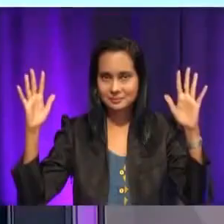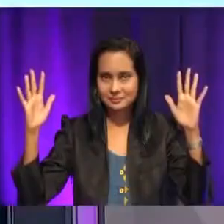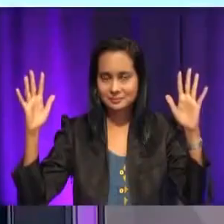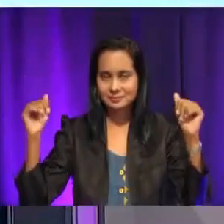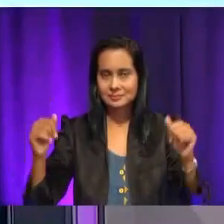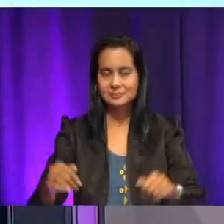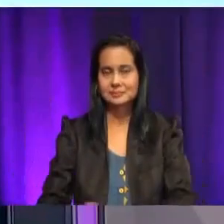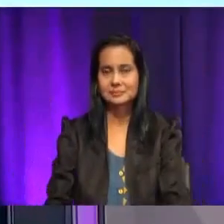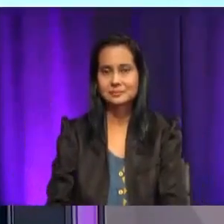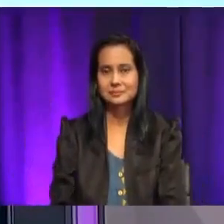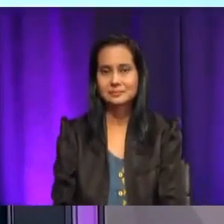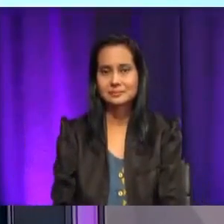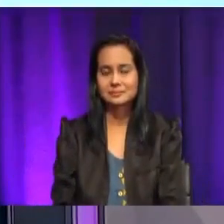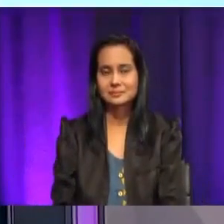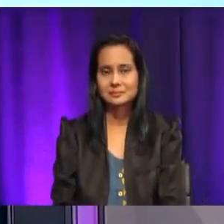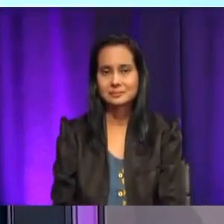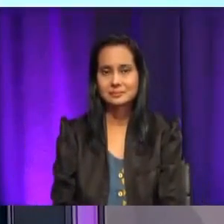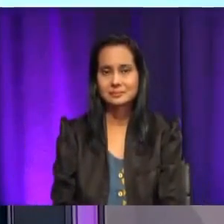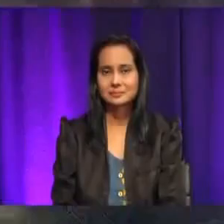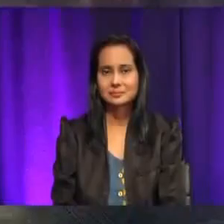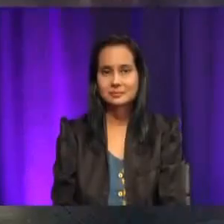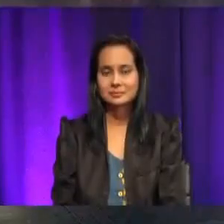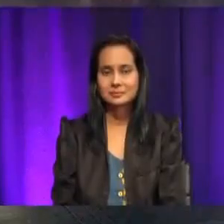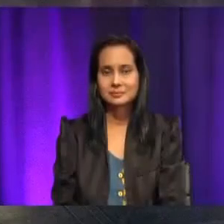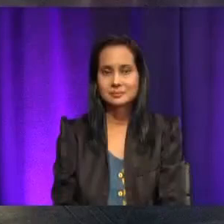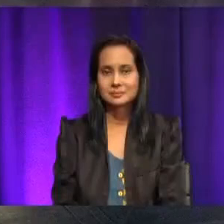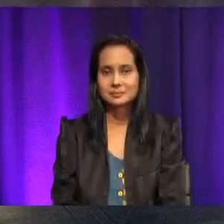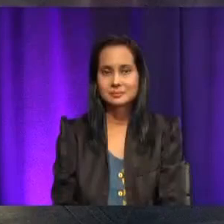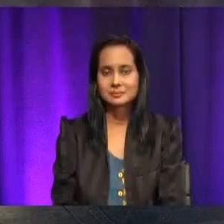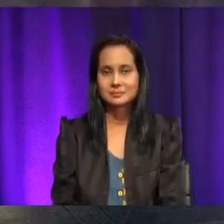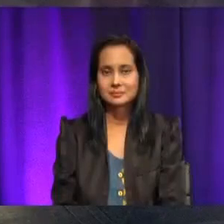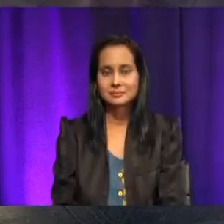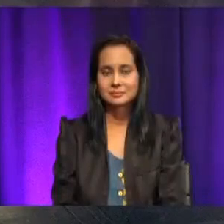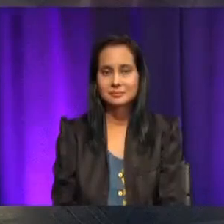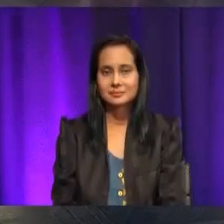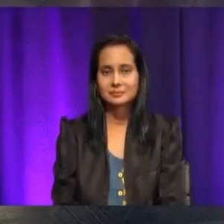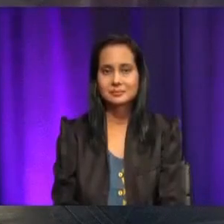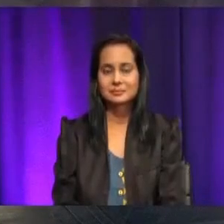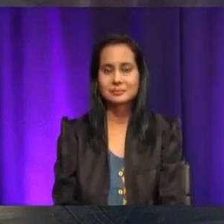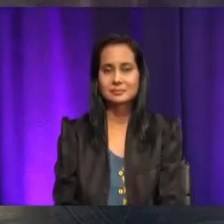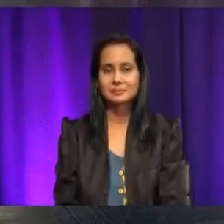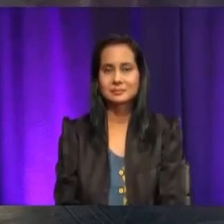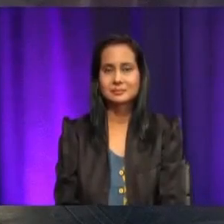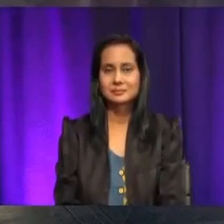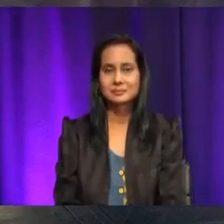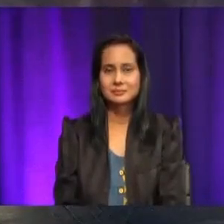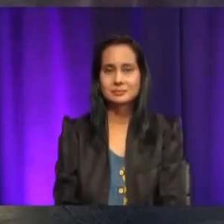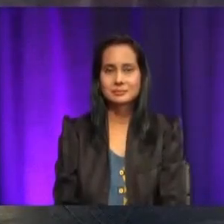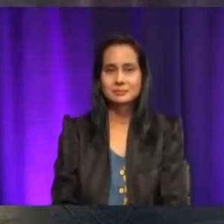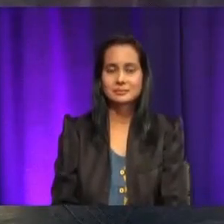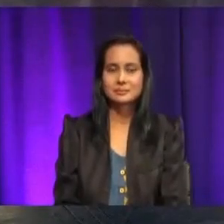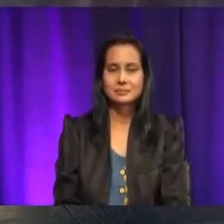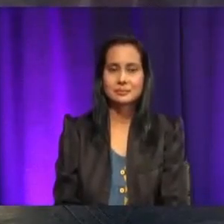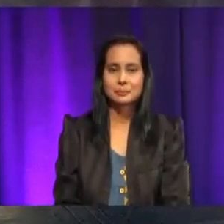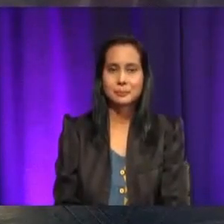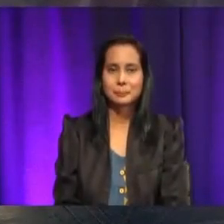jelas sekali. Okey. Jadi... Bagaimana pula cikgu? Ada lagi satu kumpulan ni Kak Ria. Satu kumpulan lagi masih